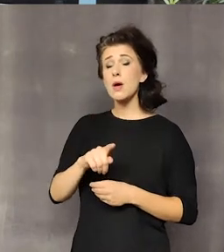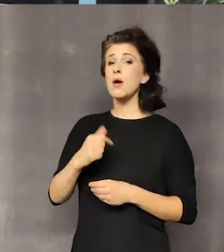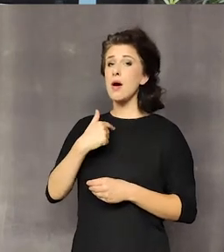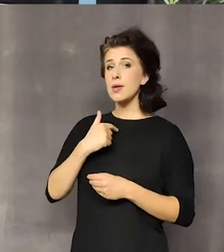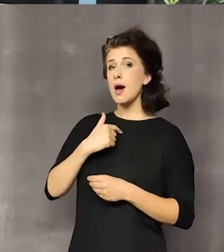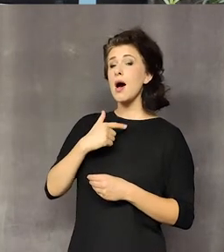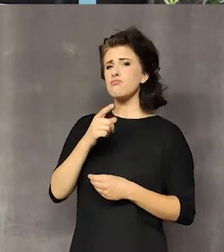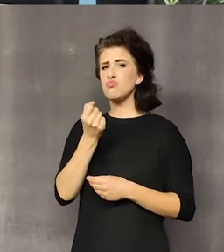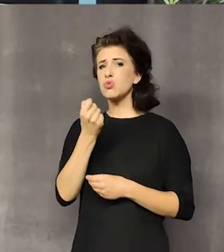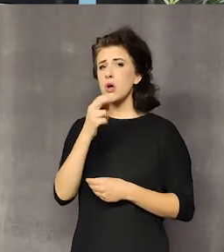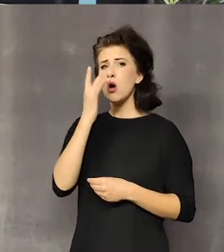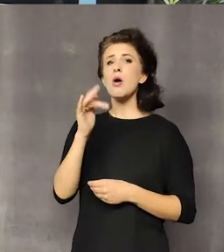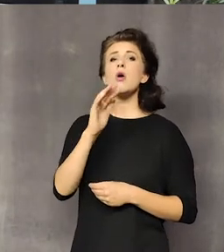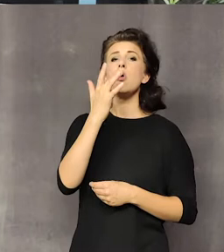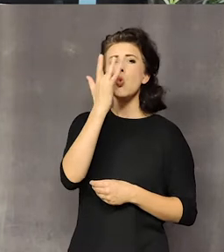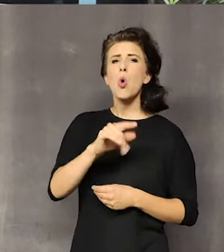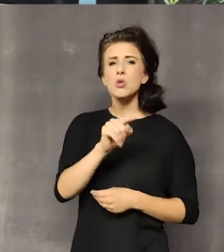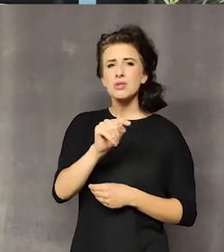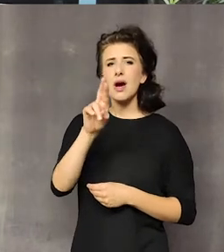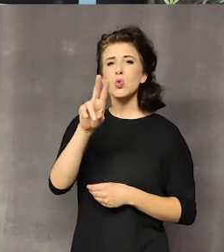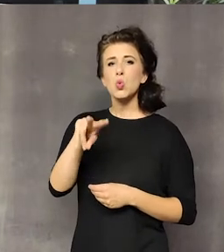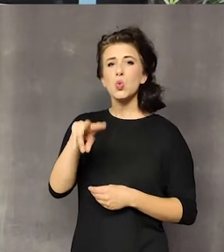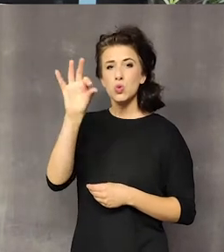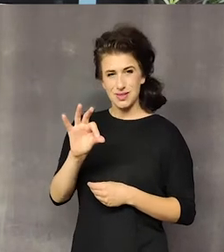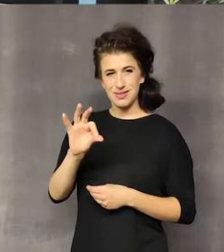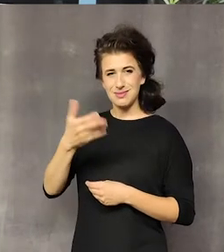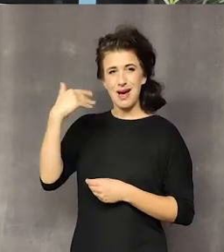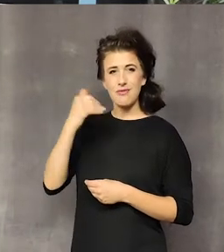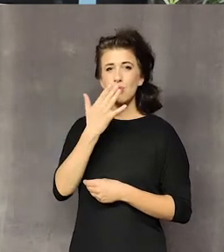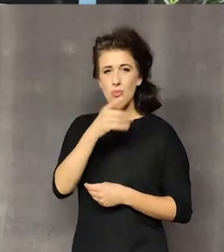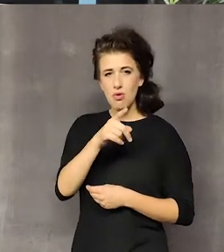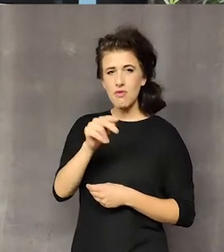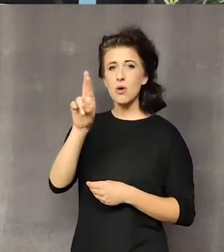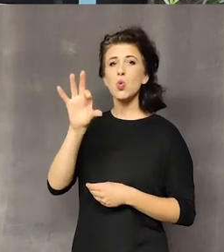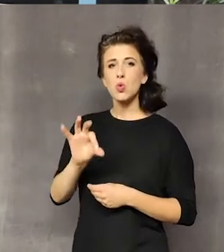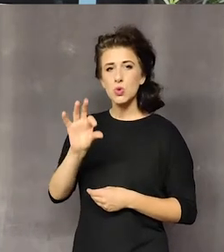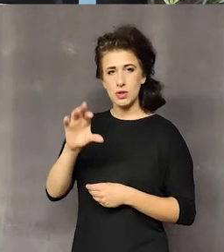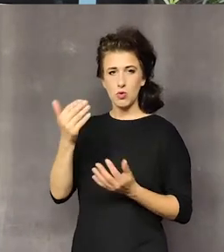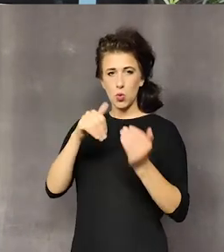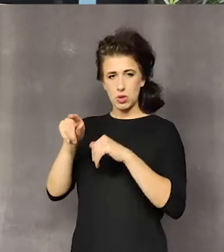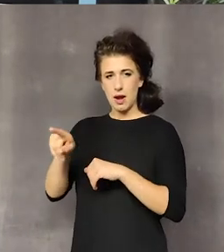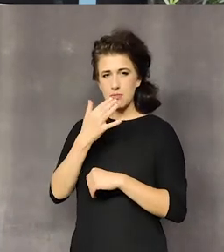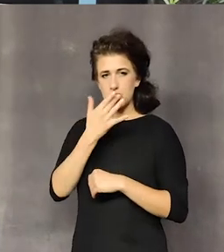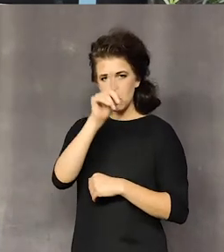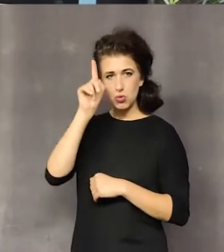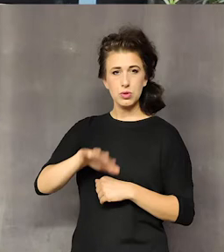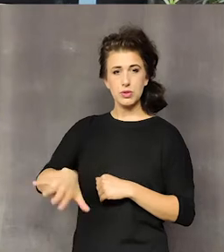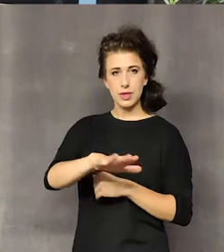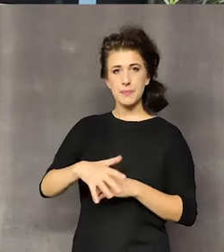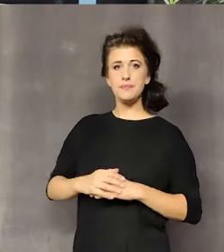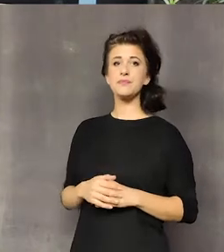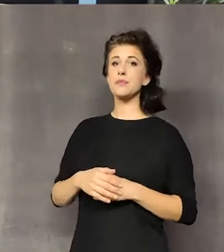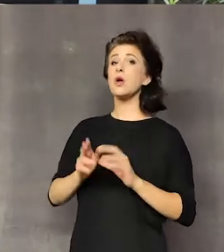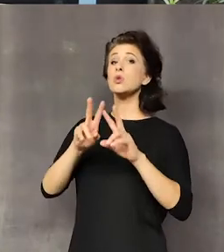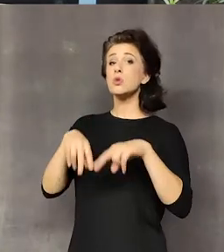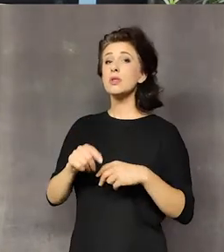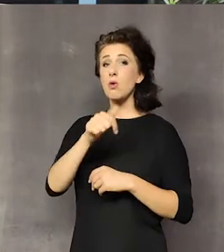rusińskich. To nie byli Ukraińcy, Rusini, tak samo jak się u nas w górach mówiło. I w 1947 roku zostali je wiezieni stąd. Zostało tylko